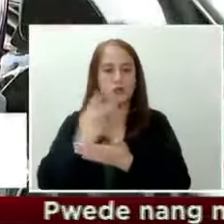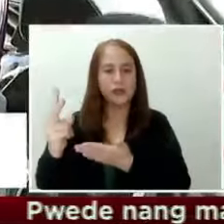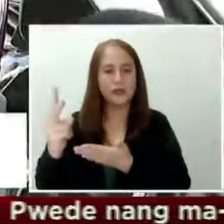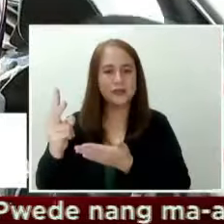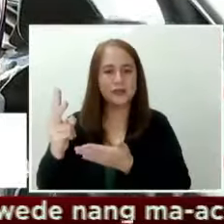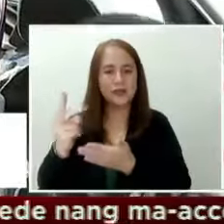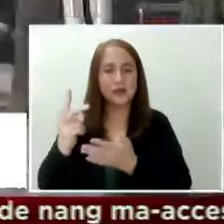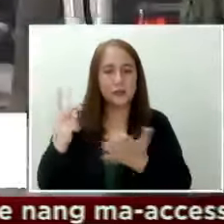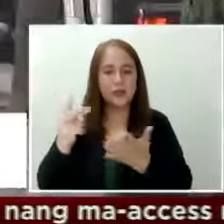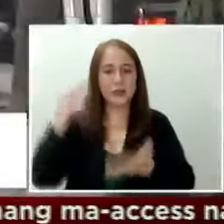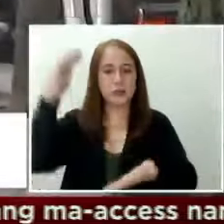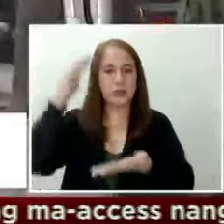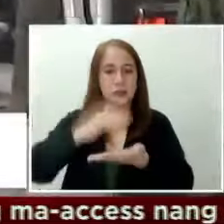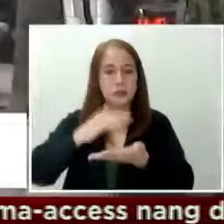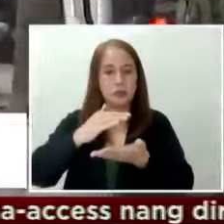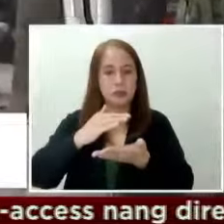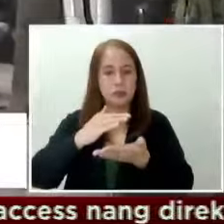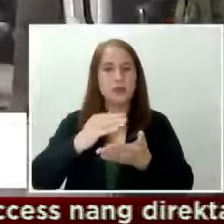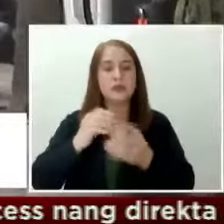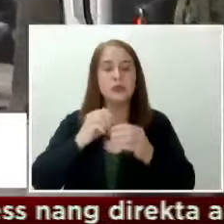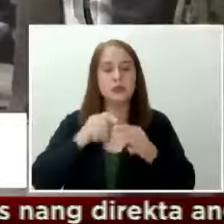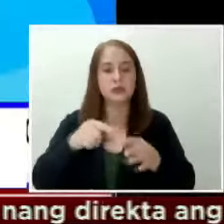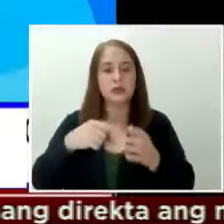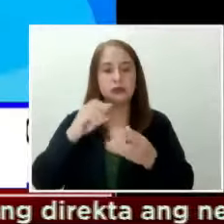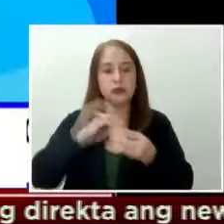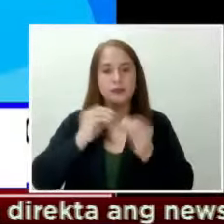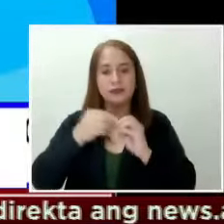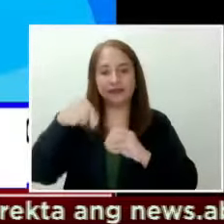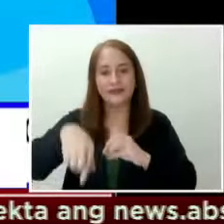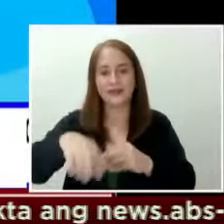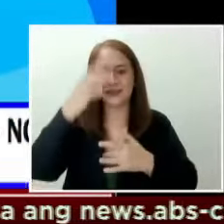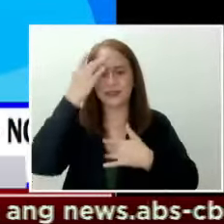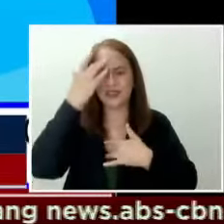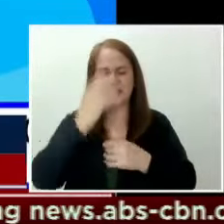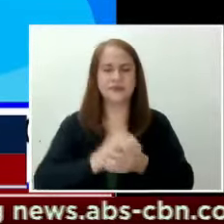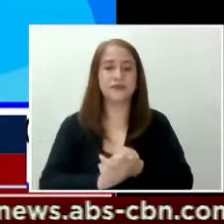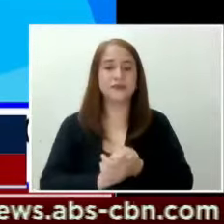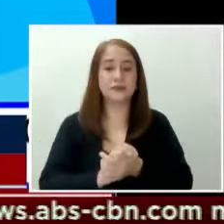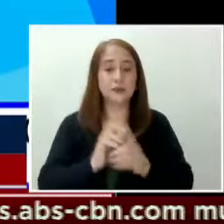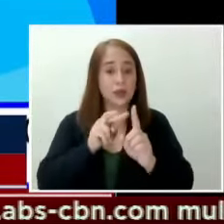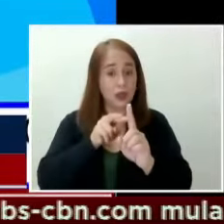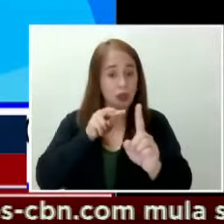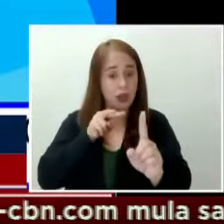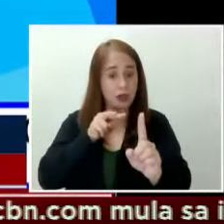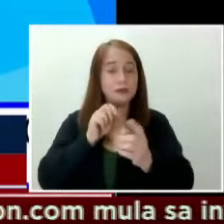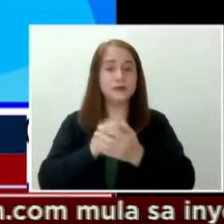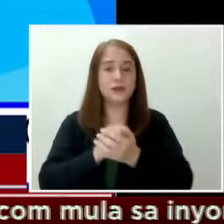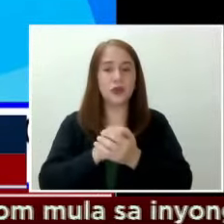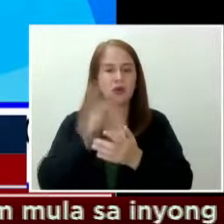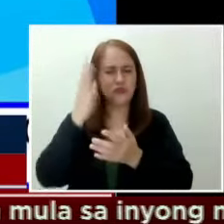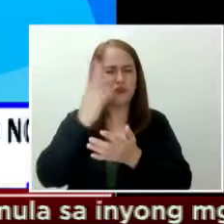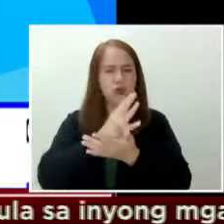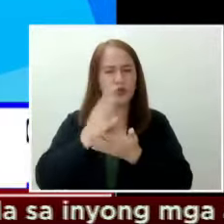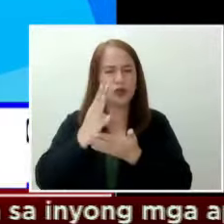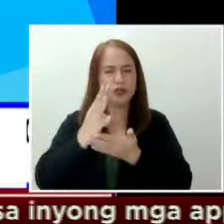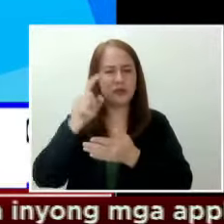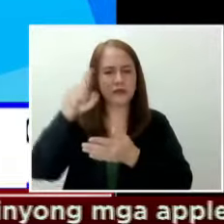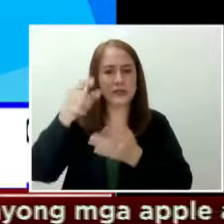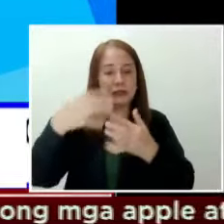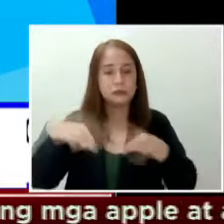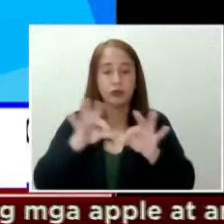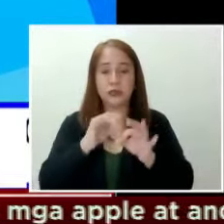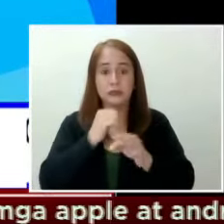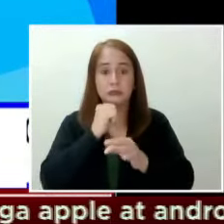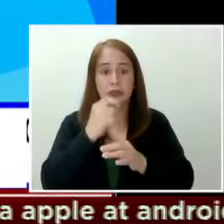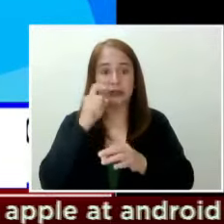mapababa ang reproduction number ng sakit. Ang mukhang at least four weeks yung kailangan. Ngayon, hindi naman natin sinasabing